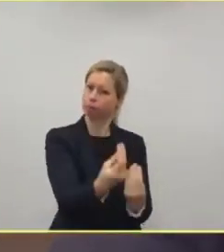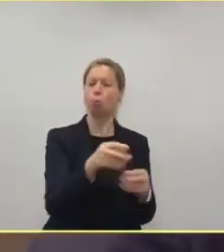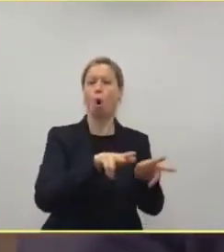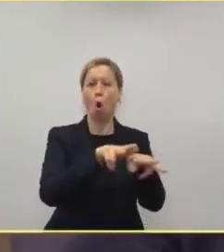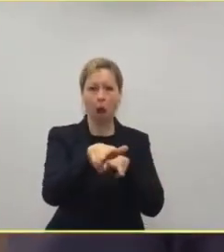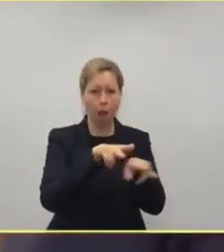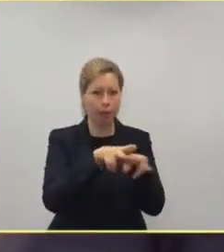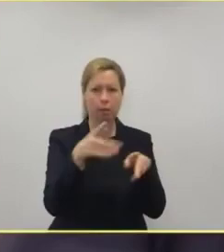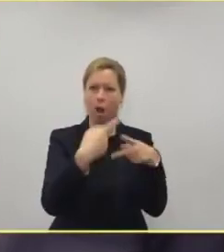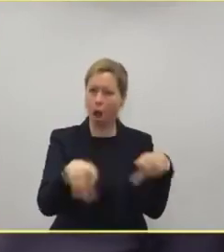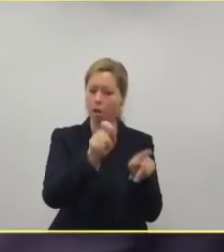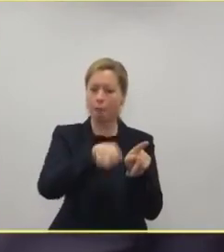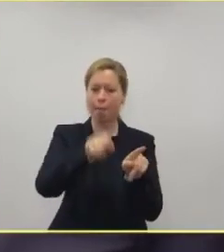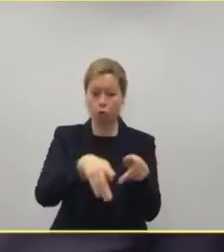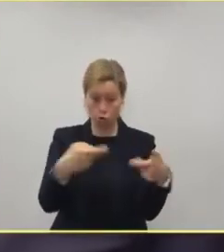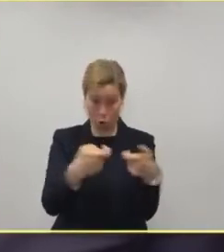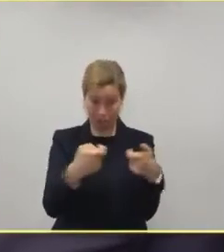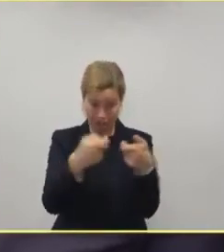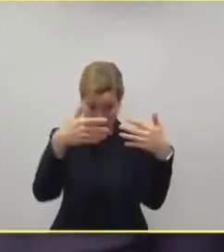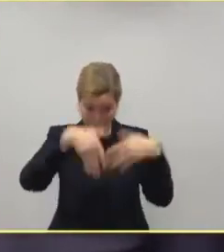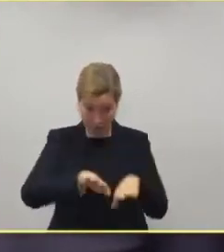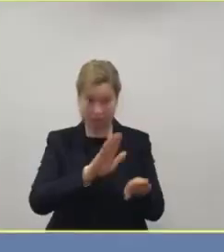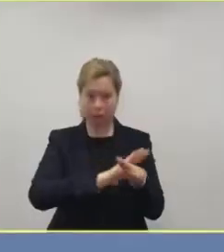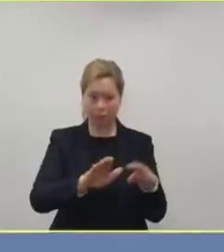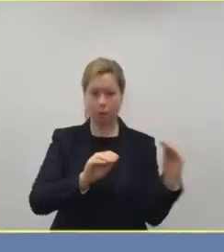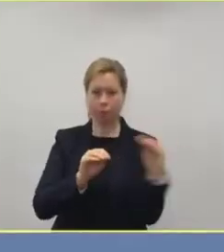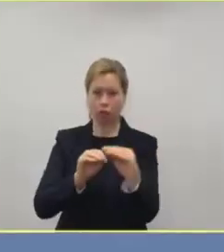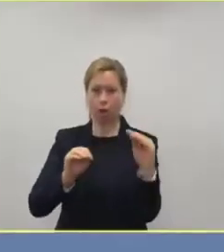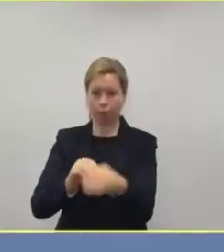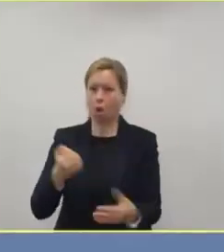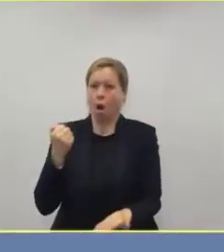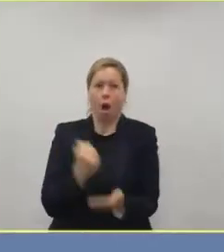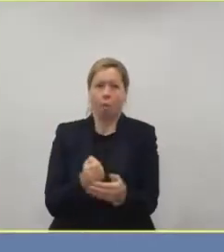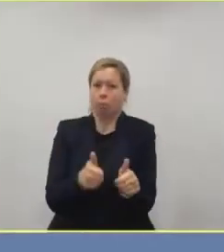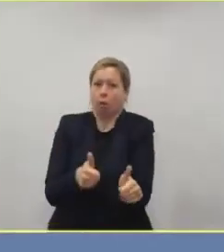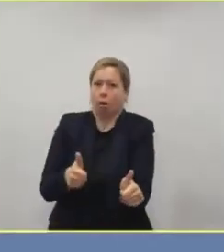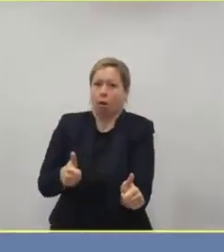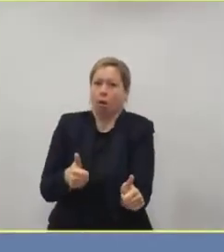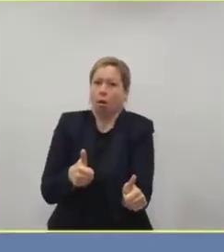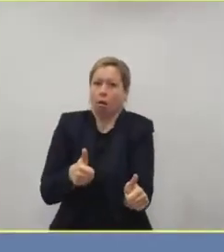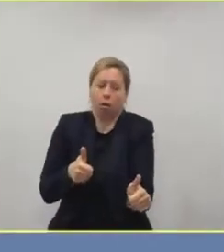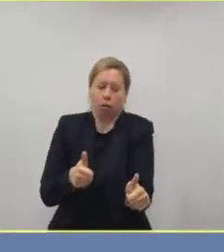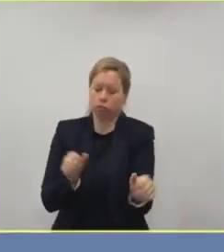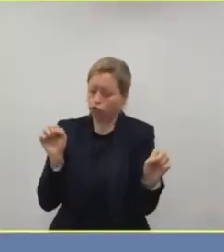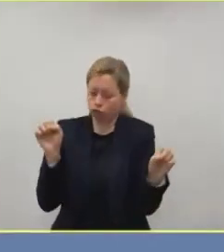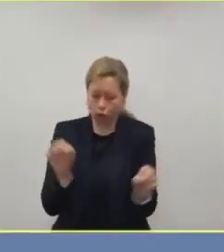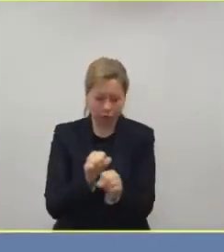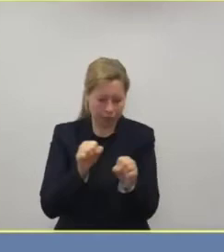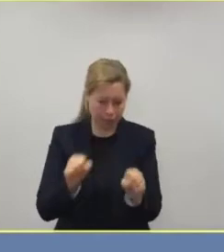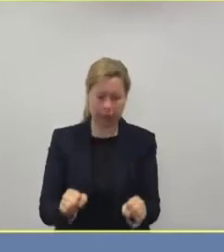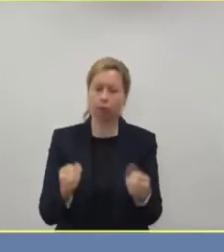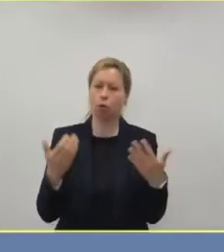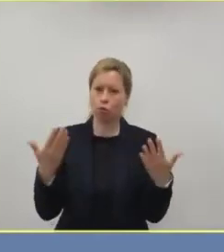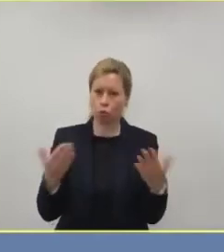Kontakt habt und so weiter, weil die Ämter es nicht hinkriegen und so weiter. Darum ist es ja richtig,